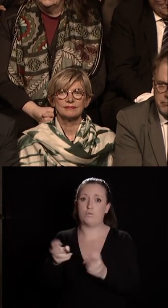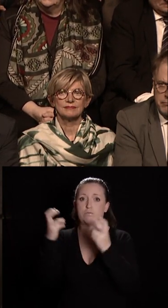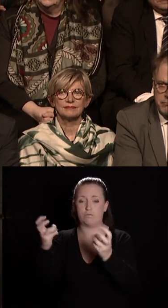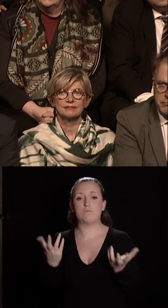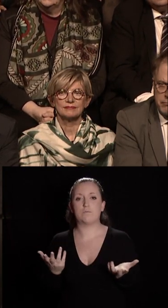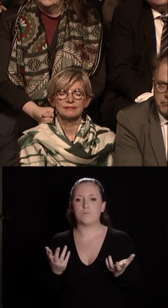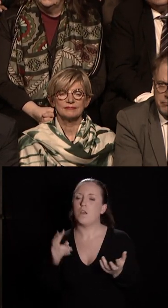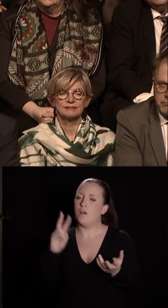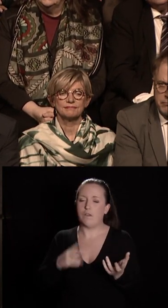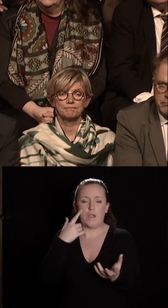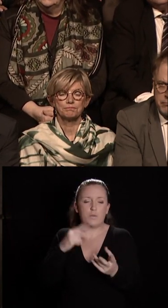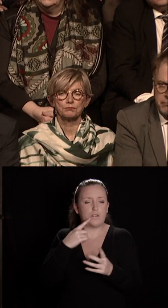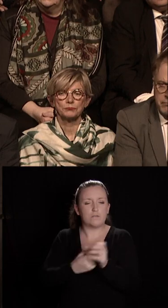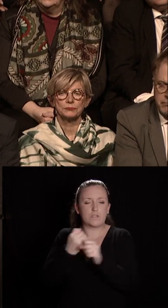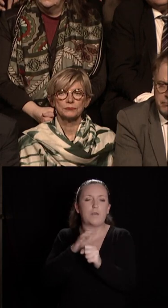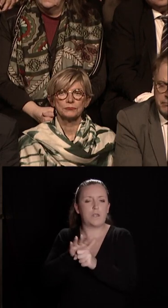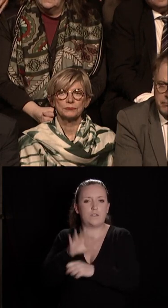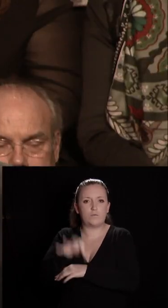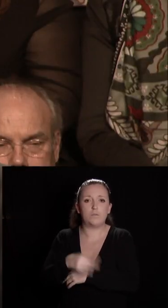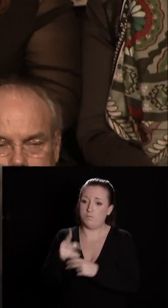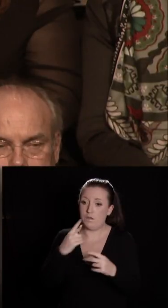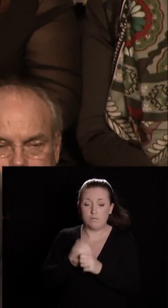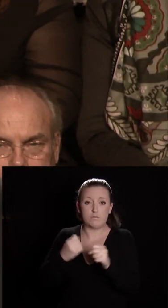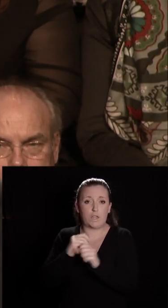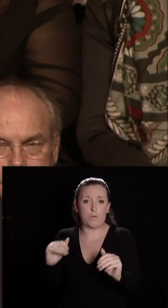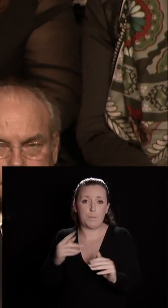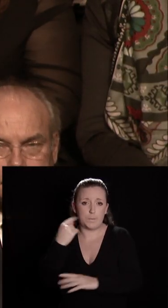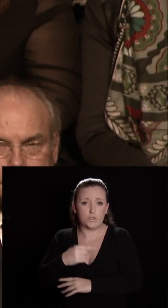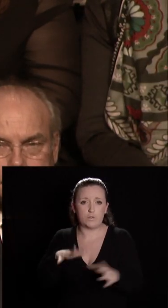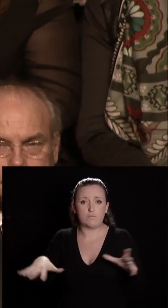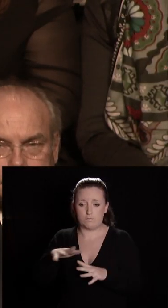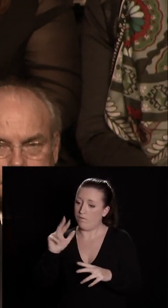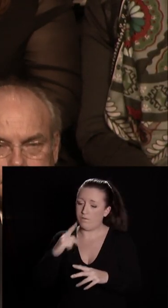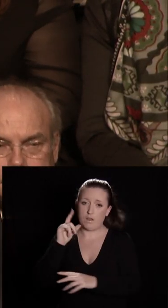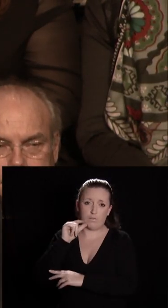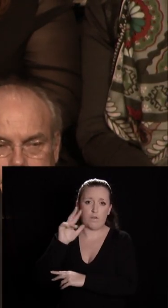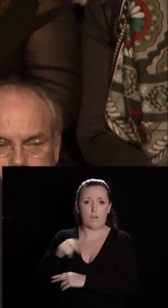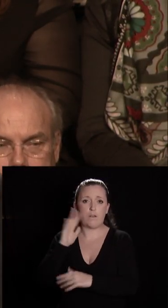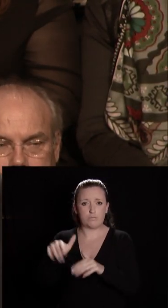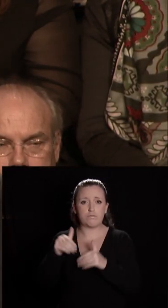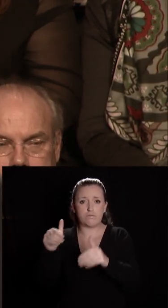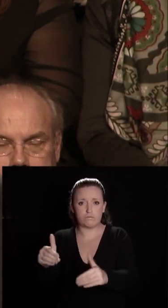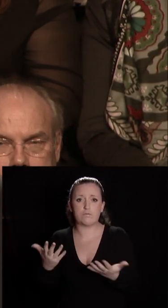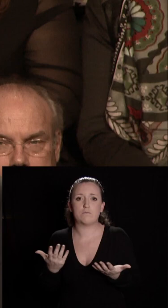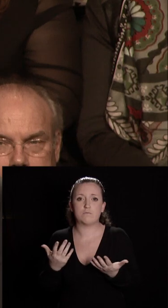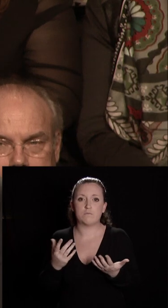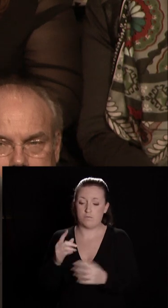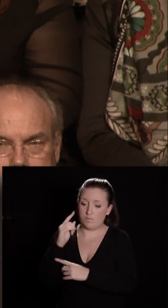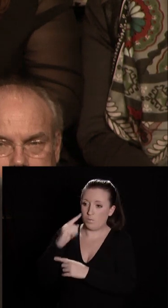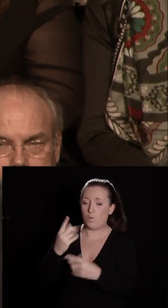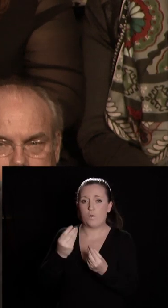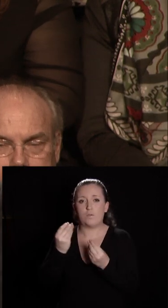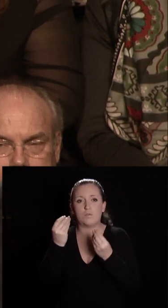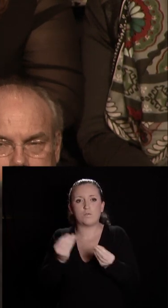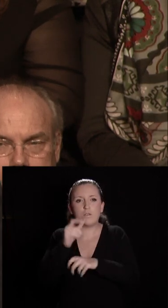crée sûrement pas encore assez, mais on crée des emplois à Dijon. Certes, nos efforts vont se poursuivre et doivent se poursuivre pour aider ceux qui sont encore